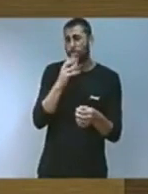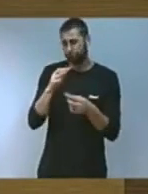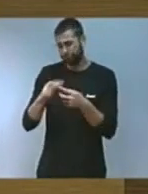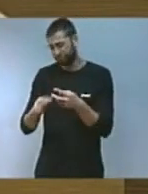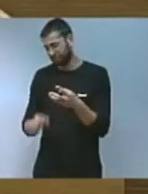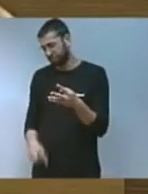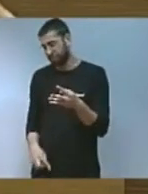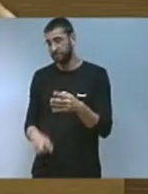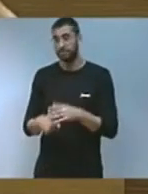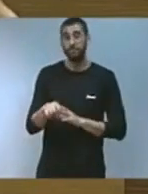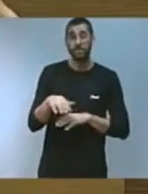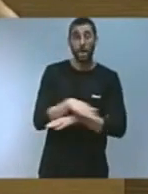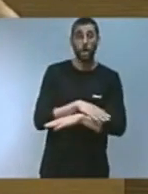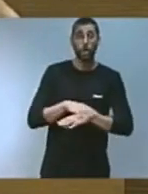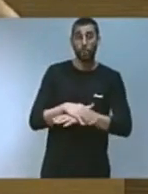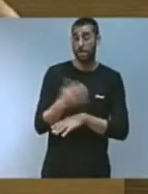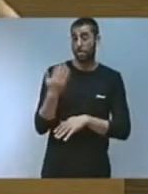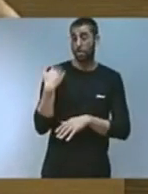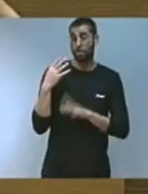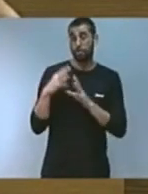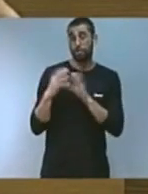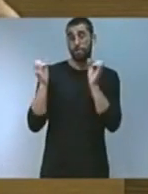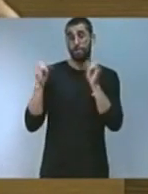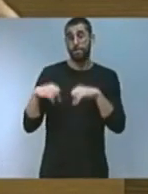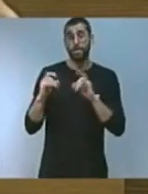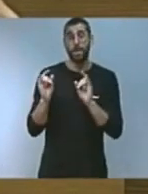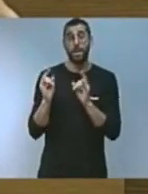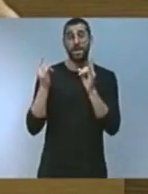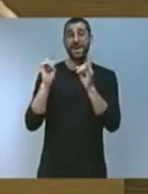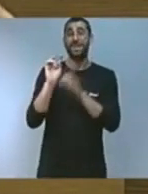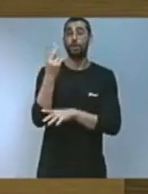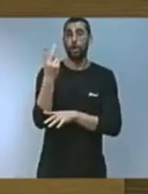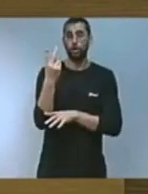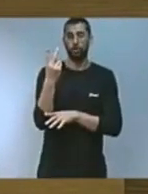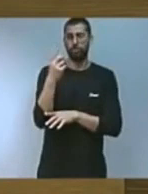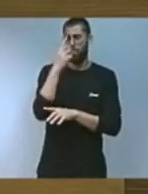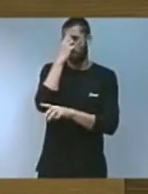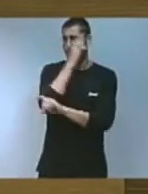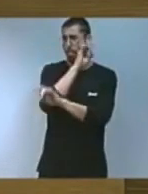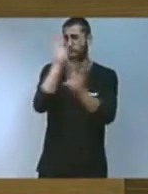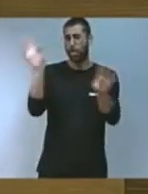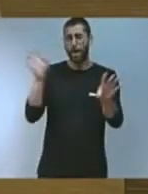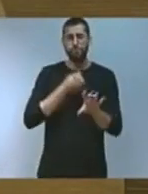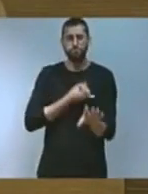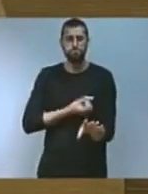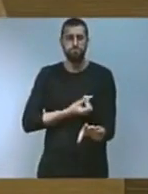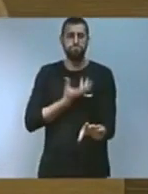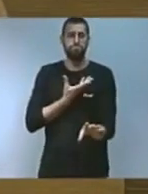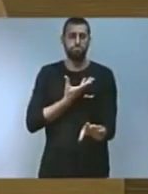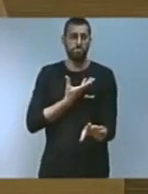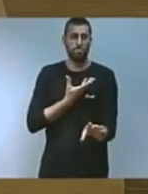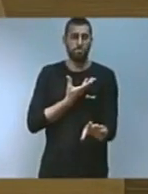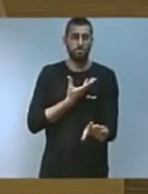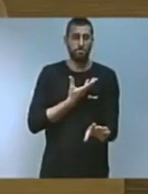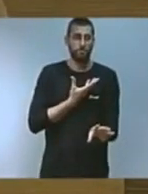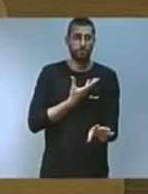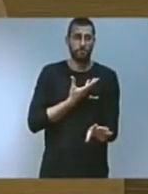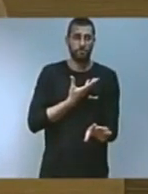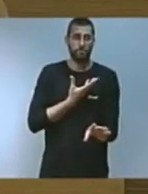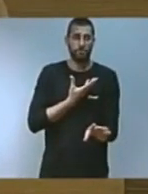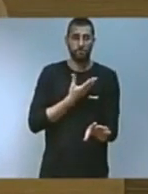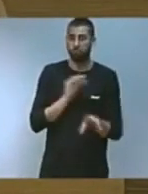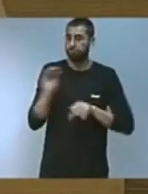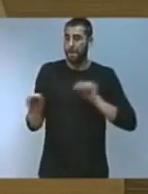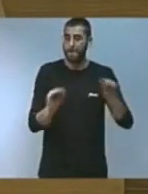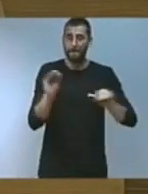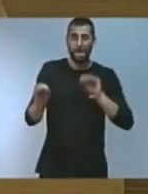És evident que el govern ha escut del Botànic 2 tenim una clara i nítida implicació en interpel·lar-nos totes i tots,